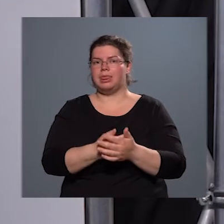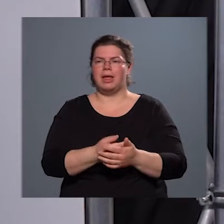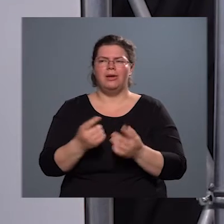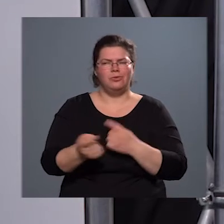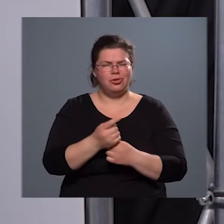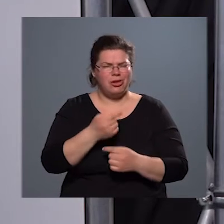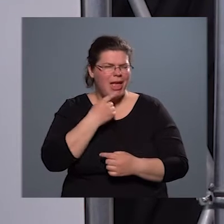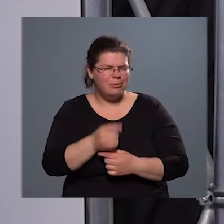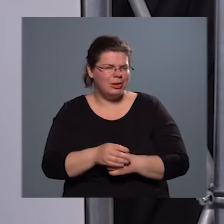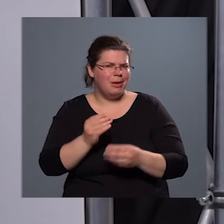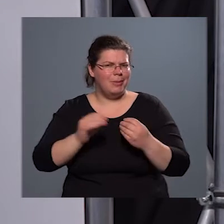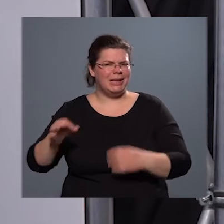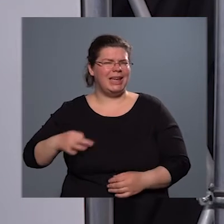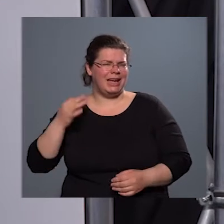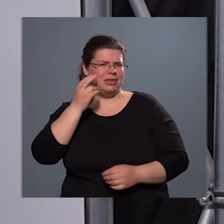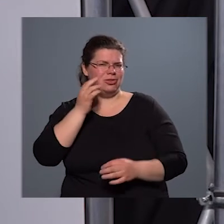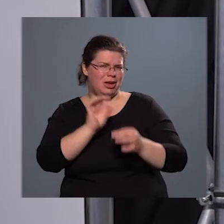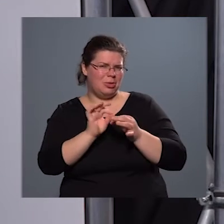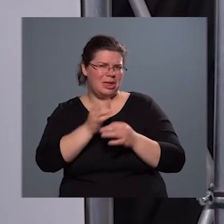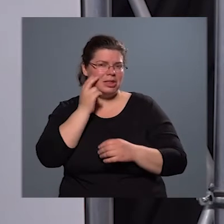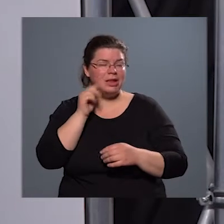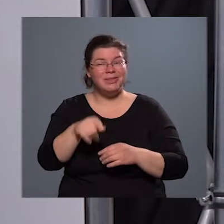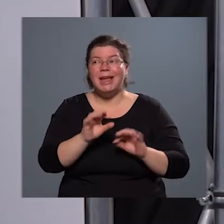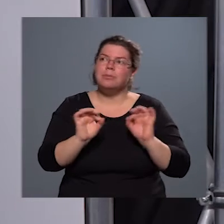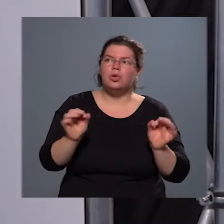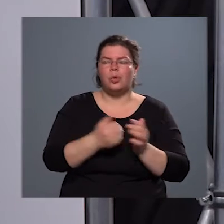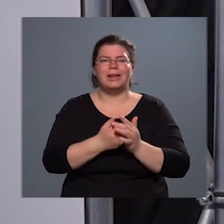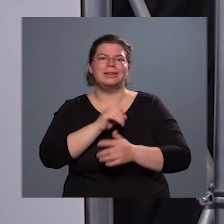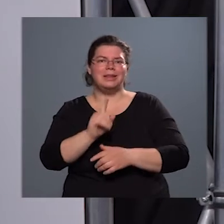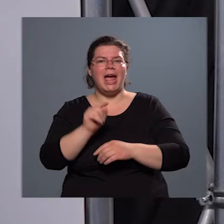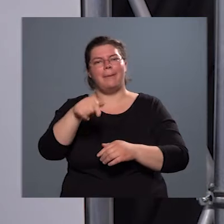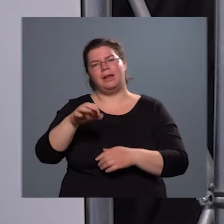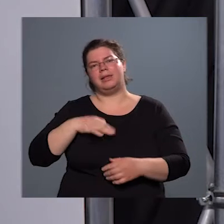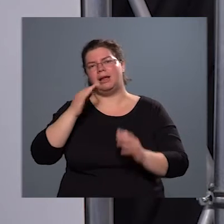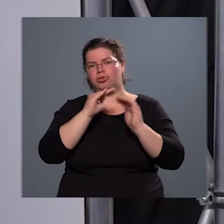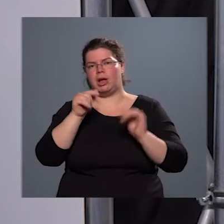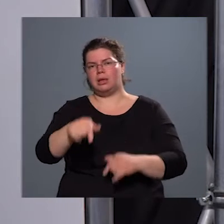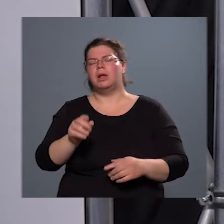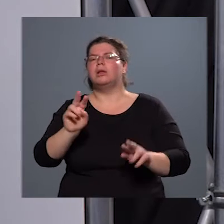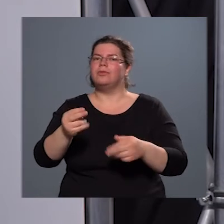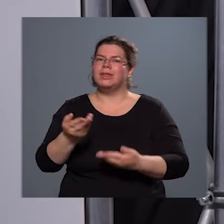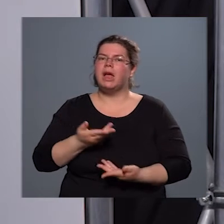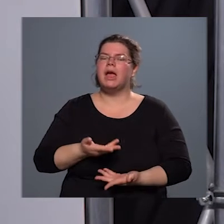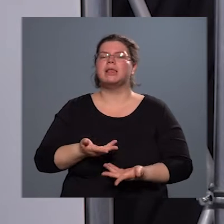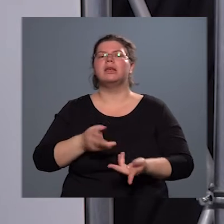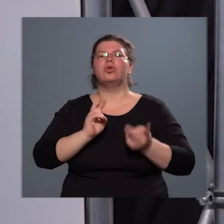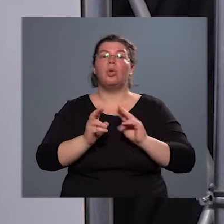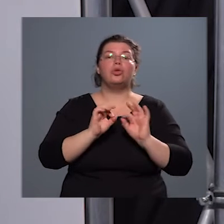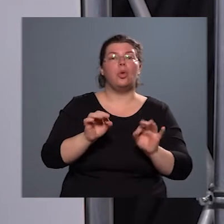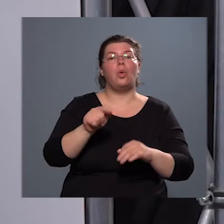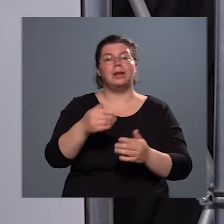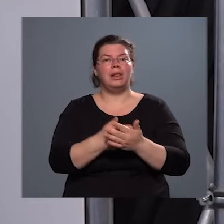Furcsa ezt mondani, mert egy egészségügyintézményben úgymond nem jó lenni, de ebben az egészségházon mégis azok a visszajelzések, hogy jó lenni, jó ott